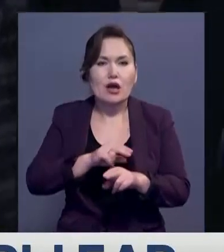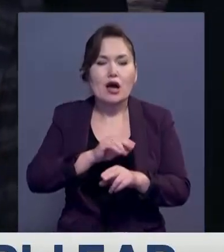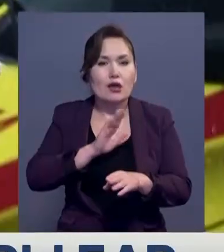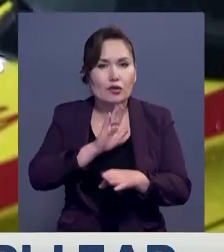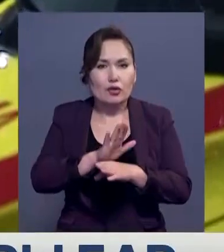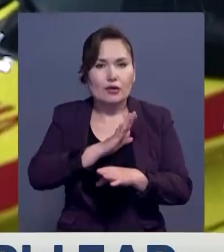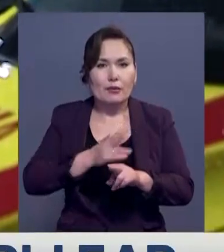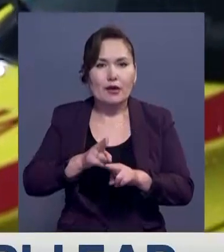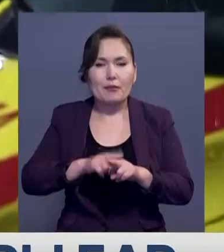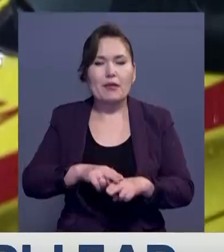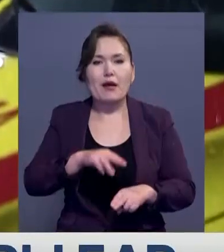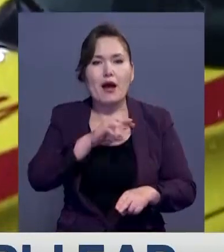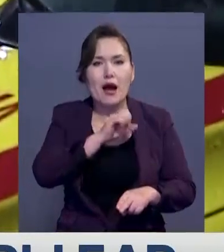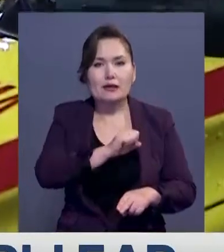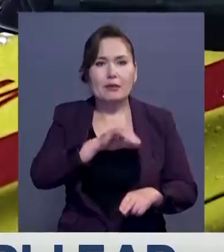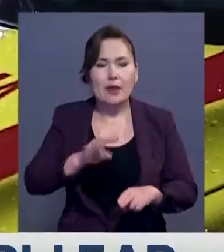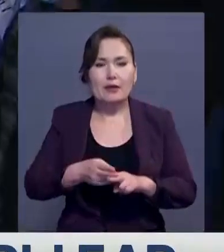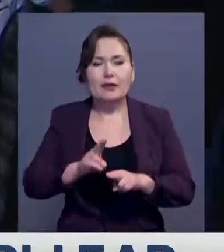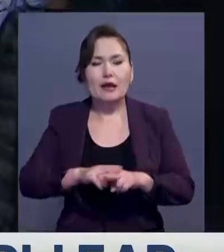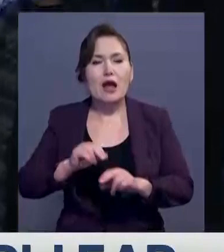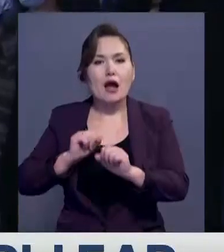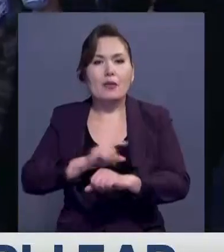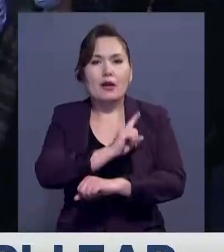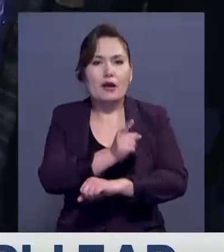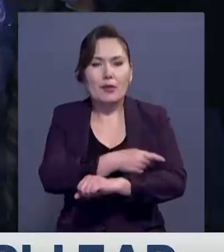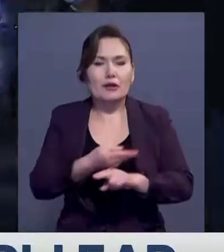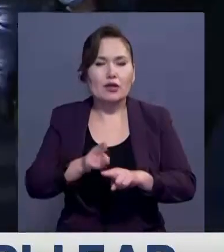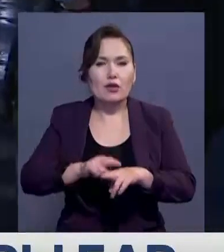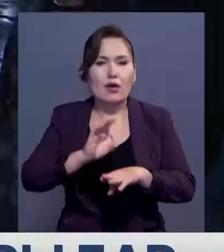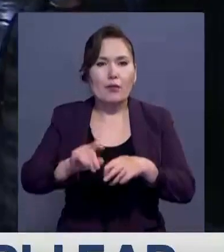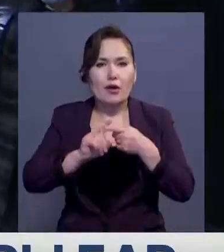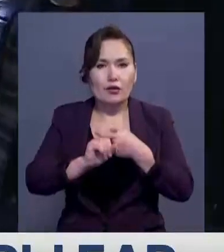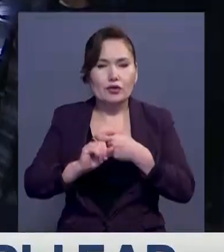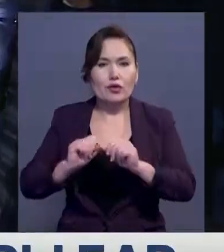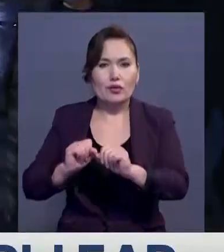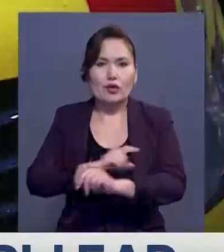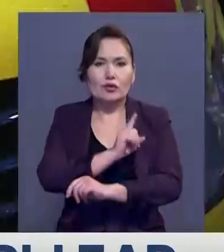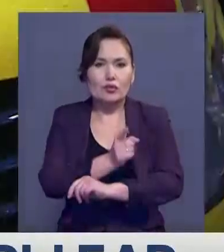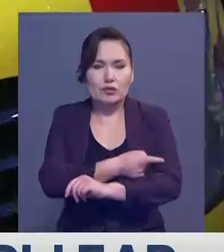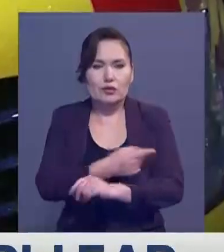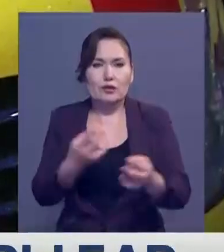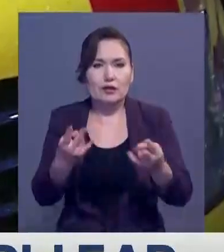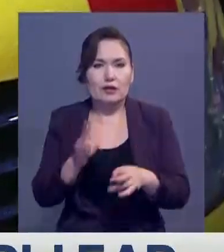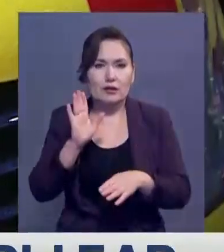Осыған орай Асқар Мамин сақтық шараларын және екінші кезенге дайындықты күші үтуді тапсырды.